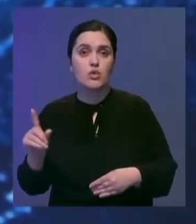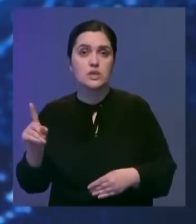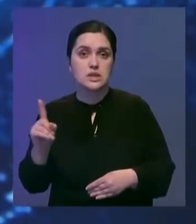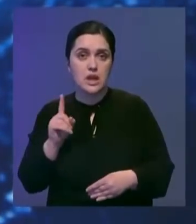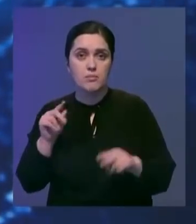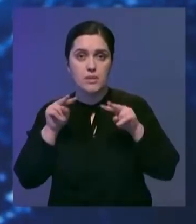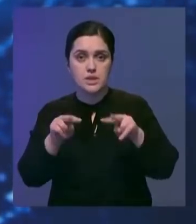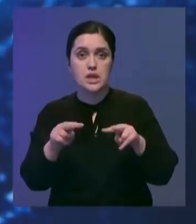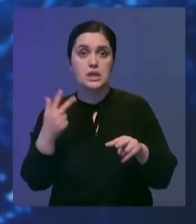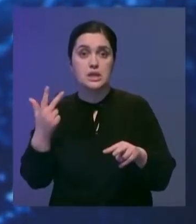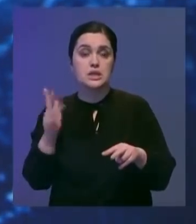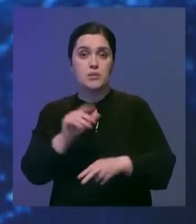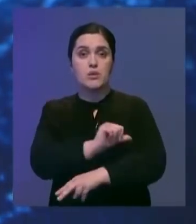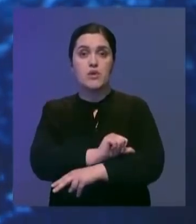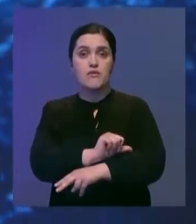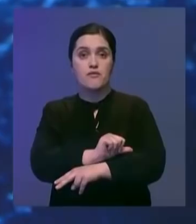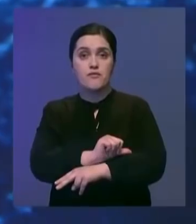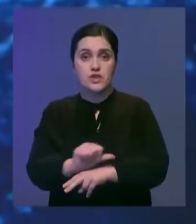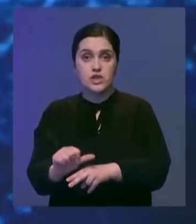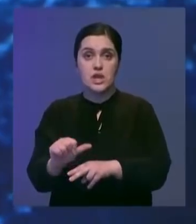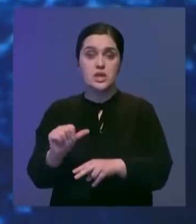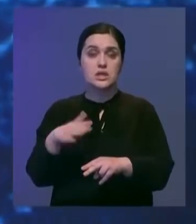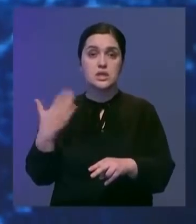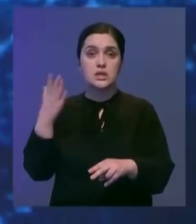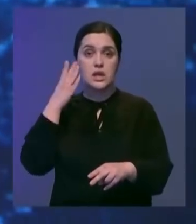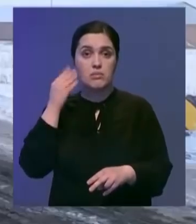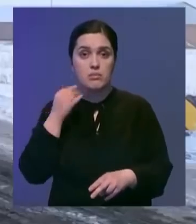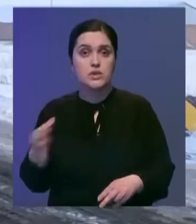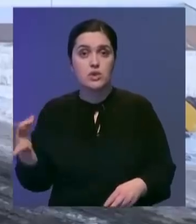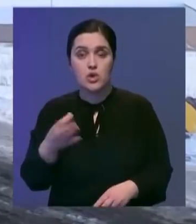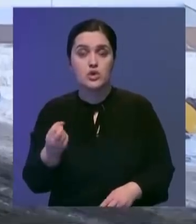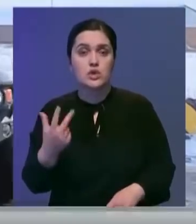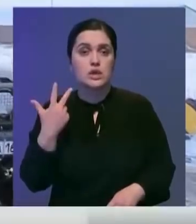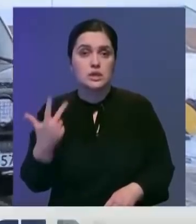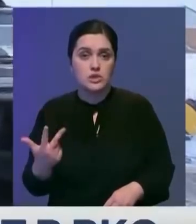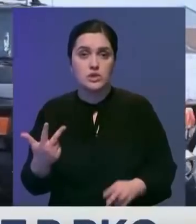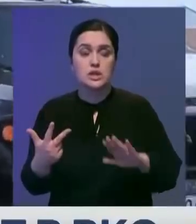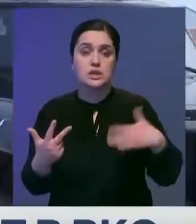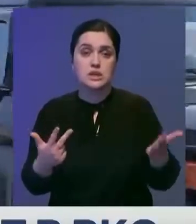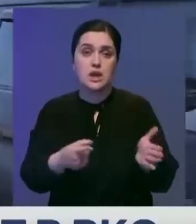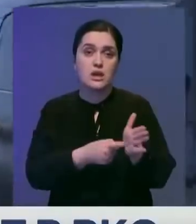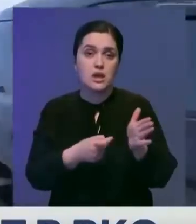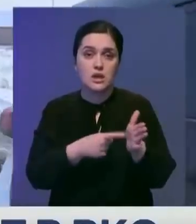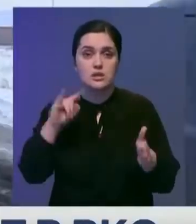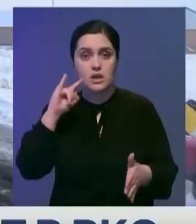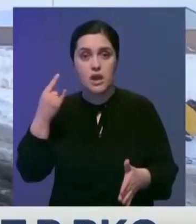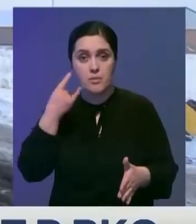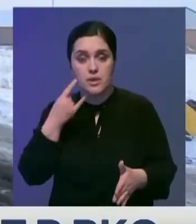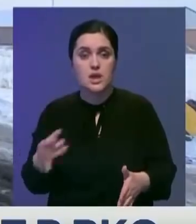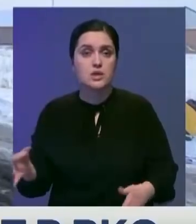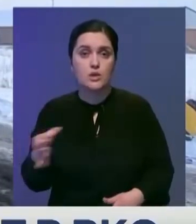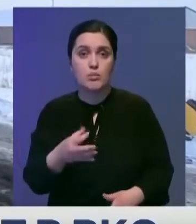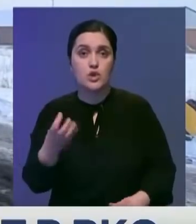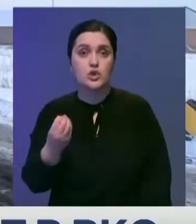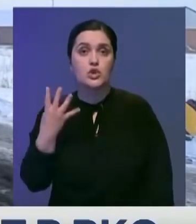установят санпосты. Три из них появятся на внешних границах со стороны Алматинской области, еще три со стороны Карагандинской и